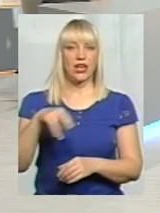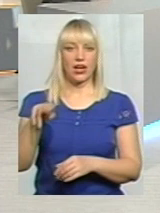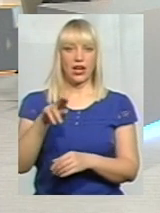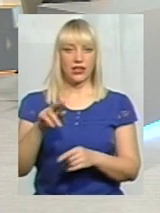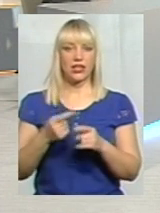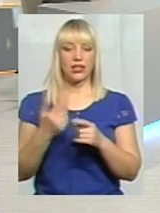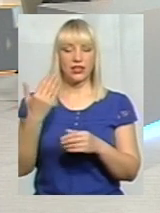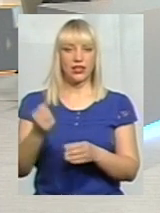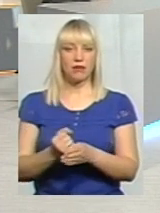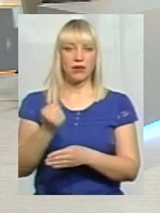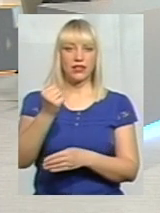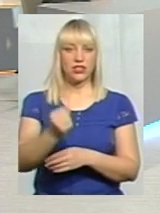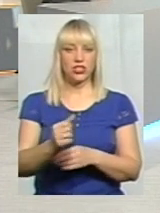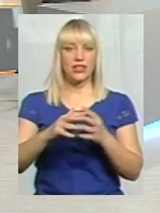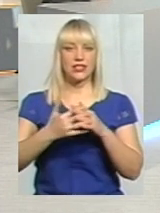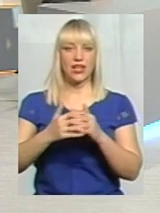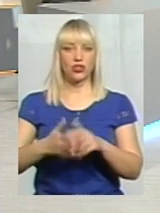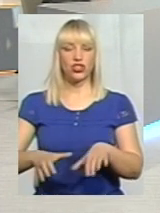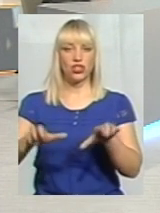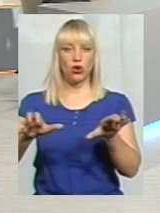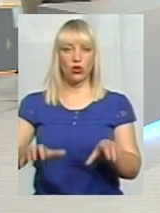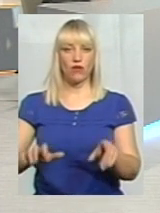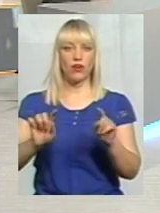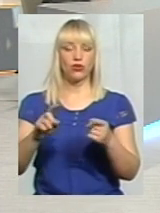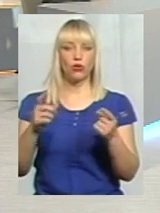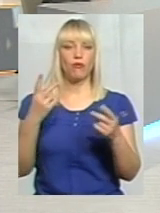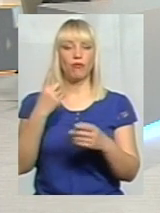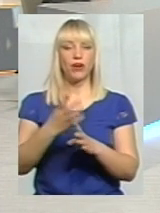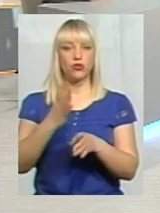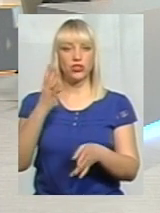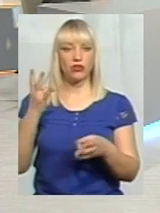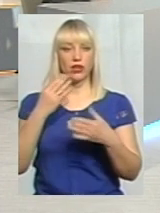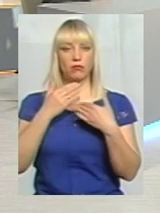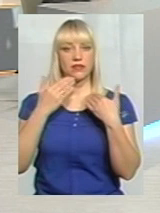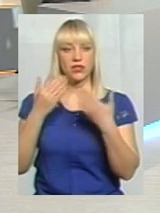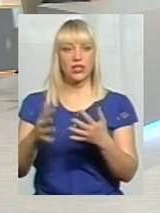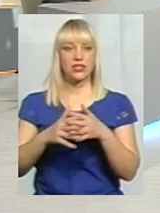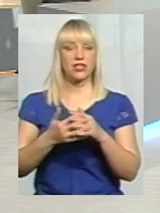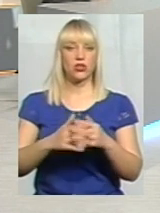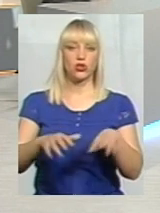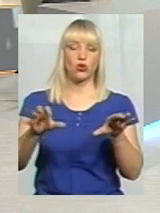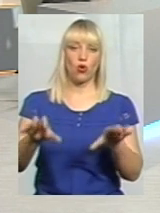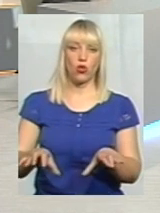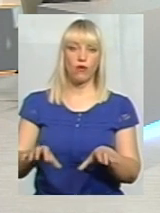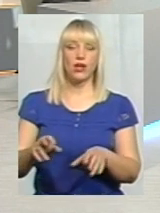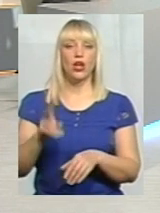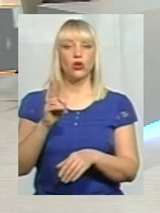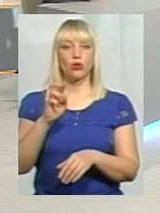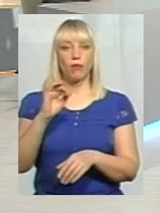призначає сільський і селищний голова. Тому, в першу чергу, потрібно звертатися до сільського голови чи селищного, який мав би